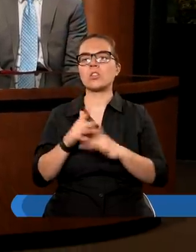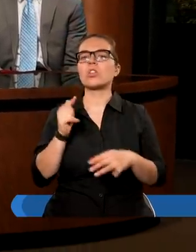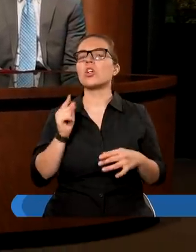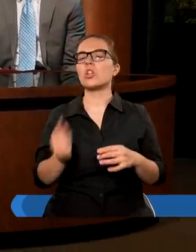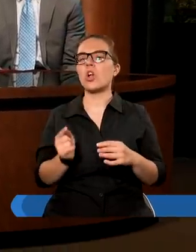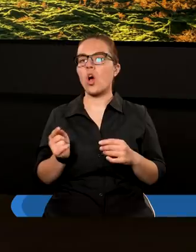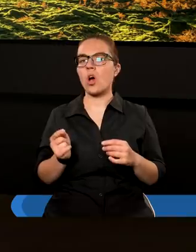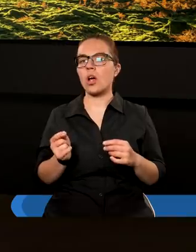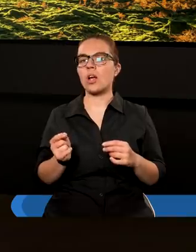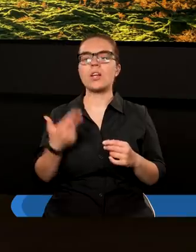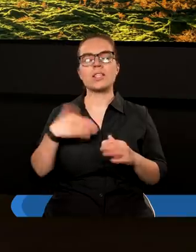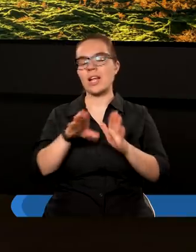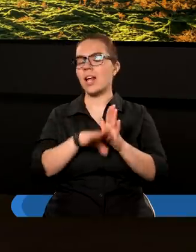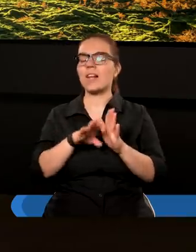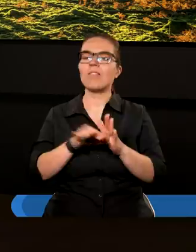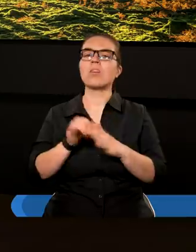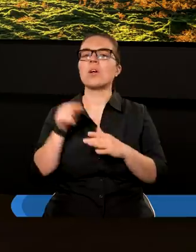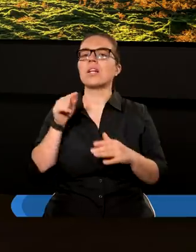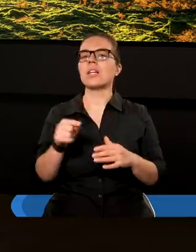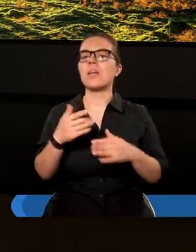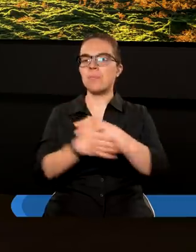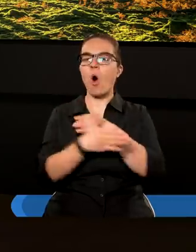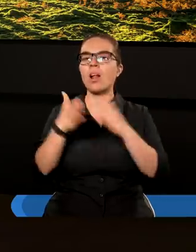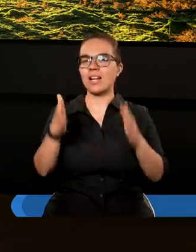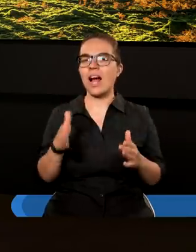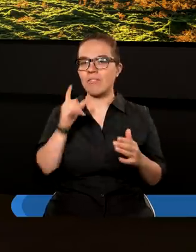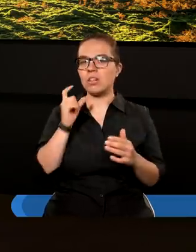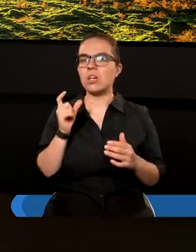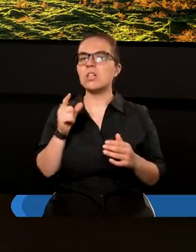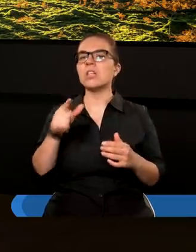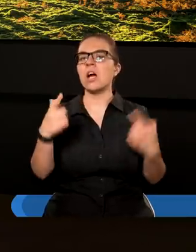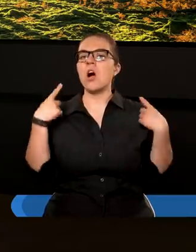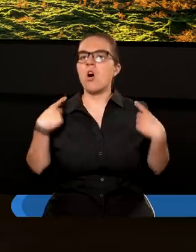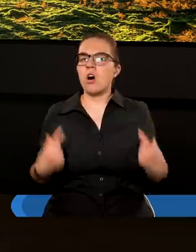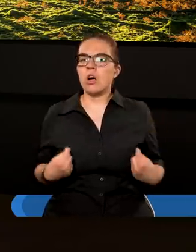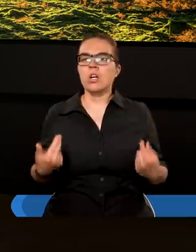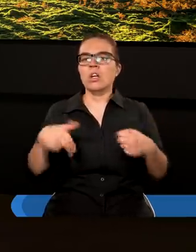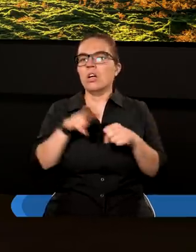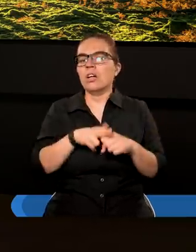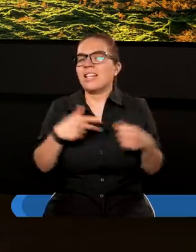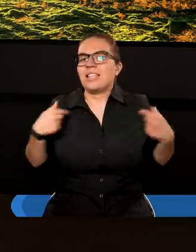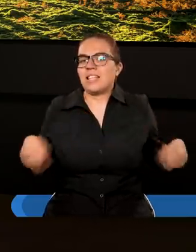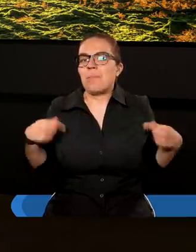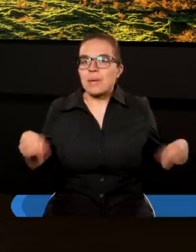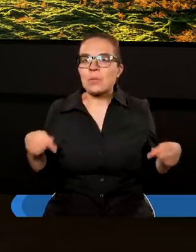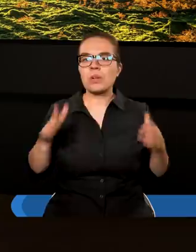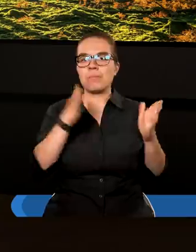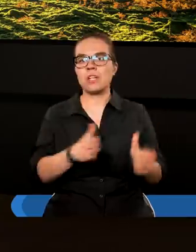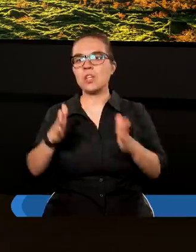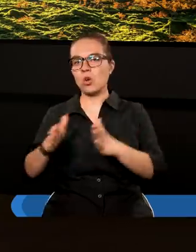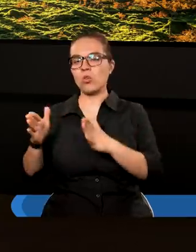To niezwykła jest to scena, gdy te osoby, które nie były przygotowane,